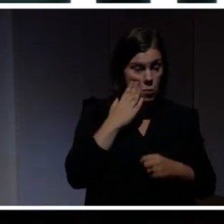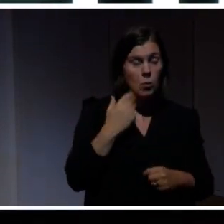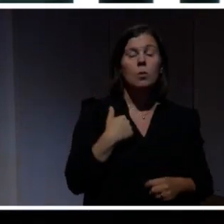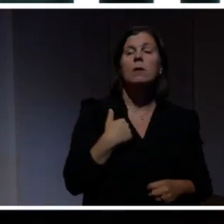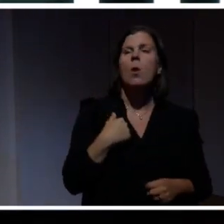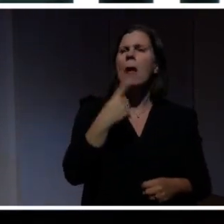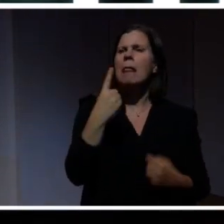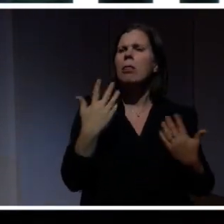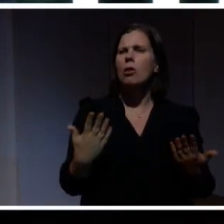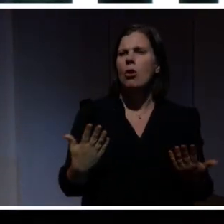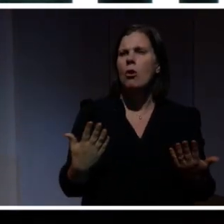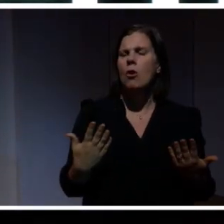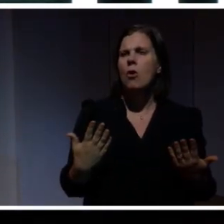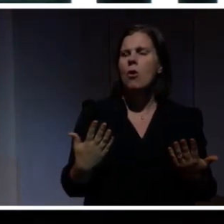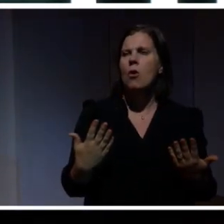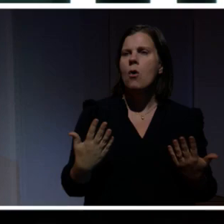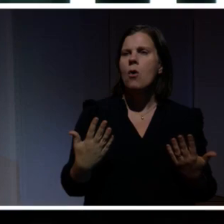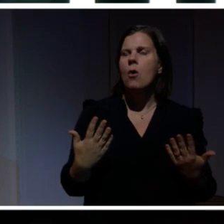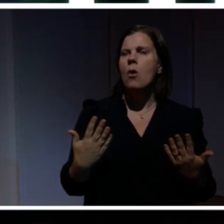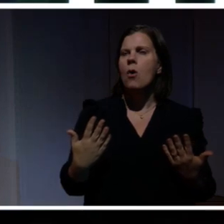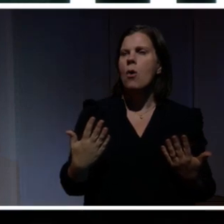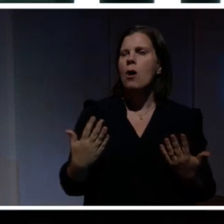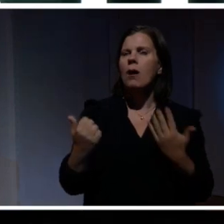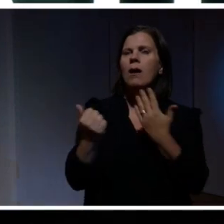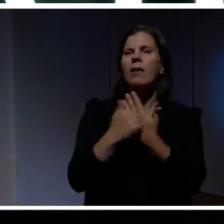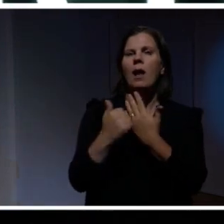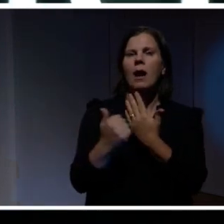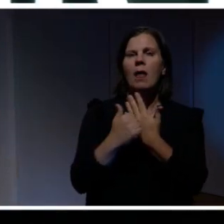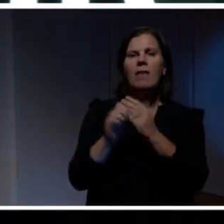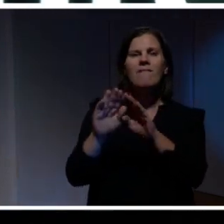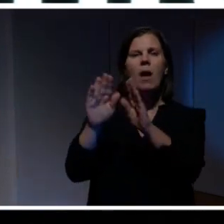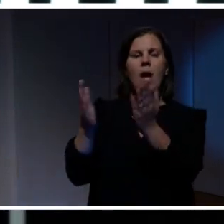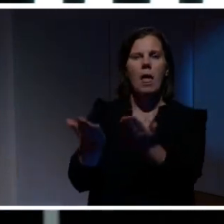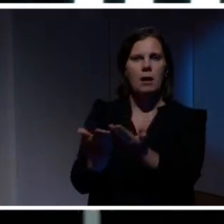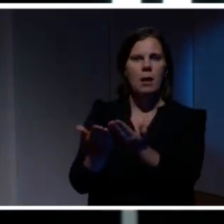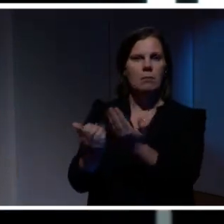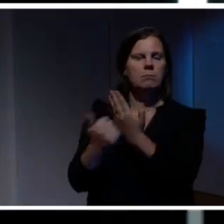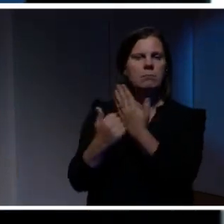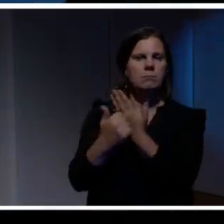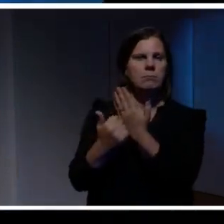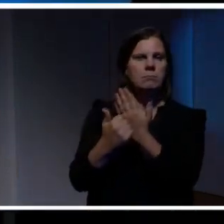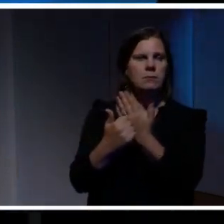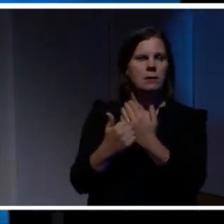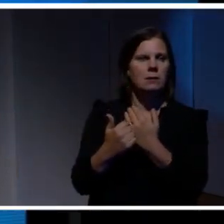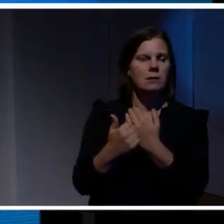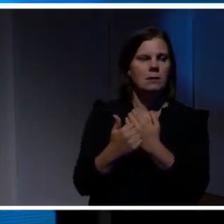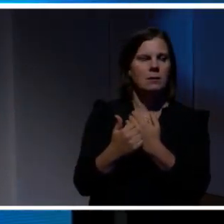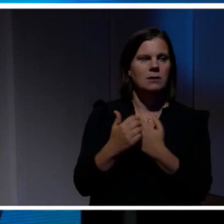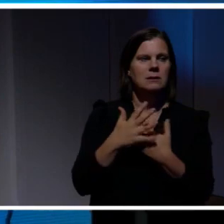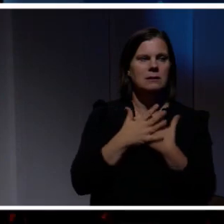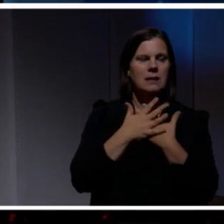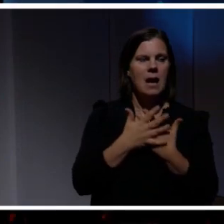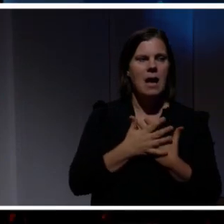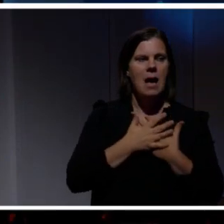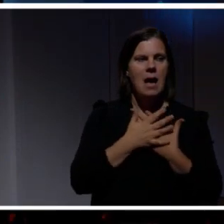En dag knackade världen på dörren. Jag tänkte att jag skulle spela en liten kärlekshistoria för er här.